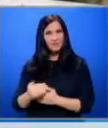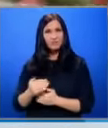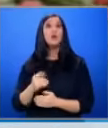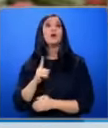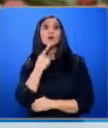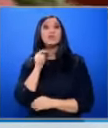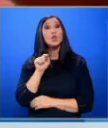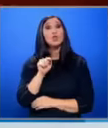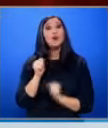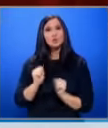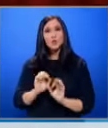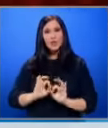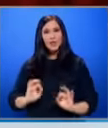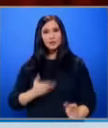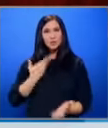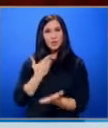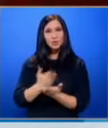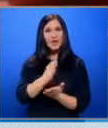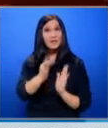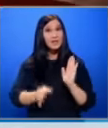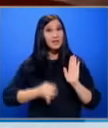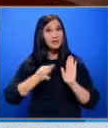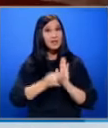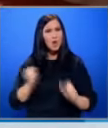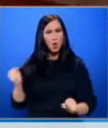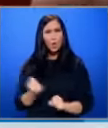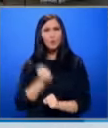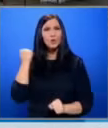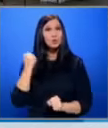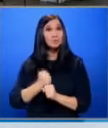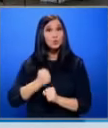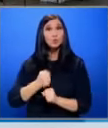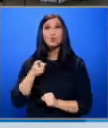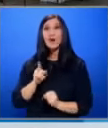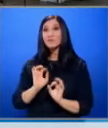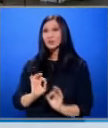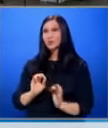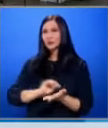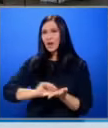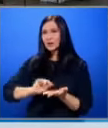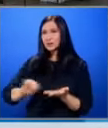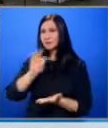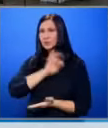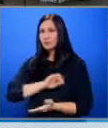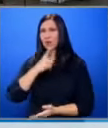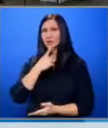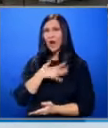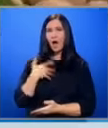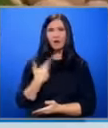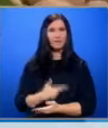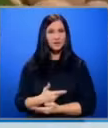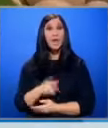за това стоят ясно поставени цели и упорит труд Това е всъщност рецептата на успеха за Харватия